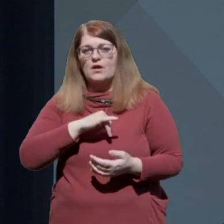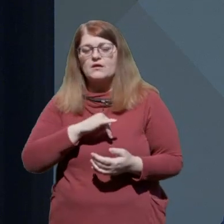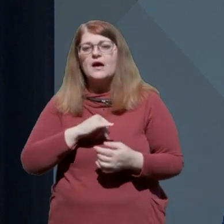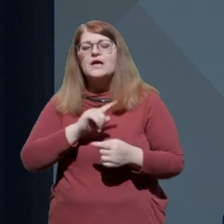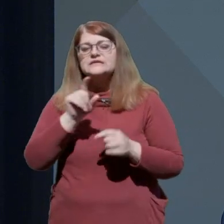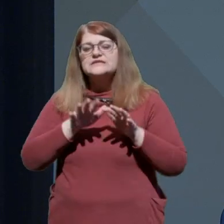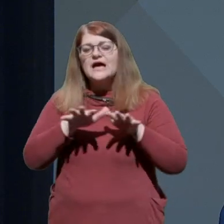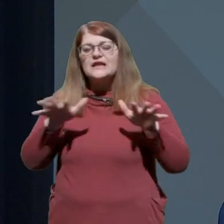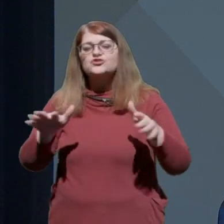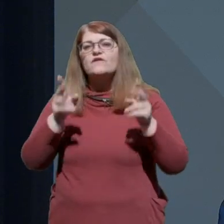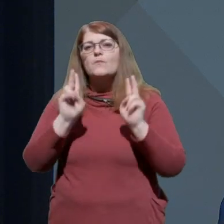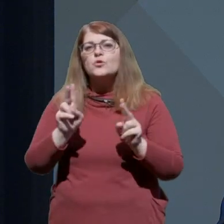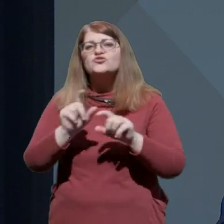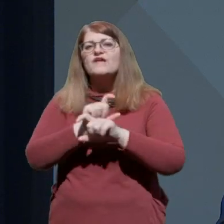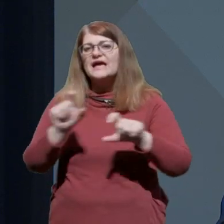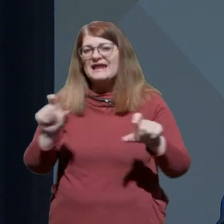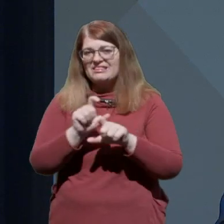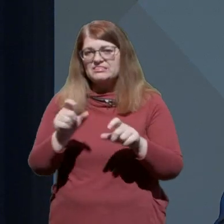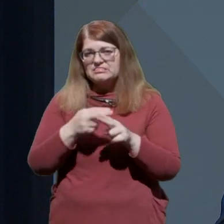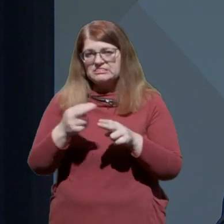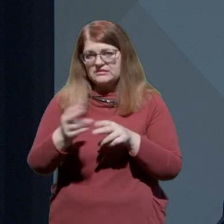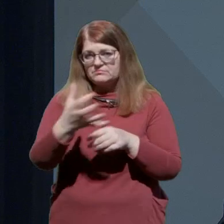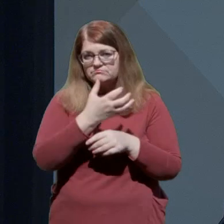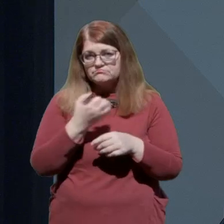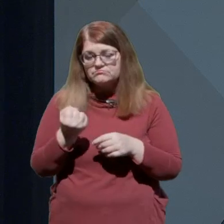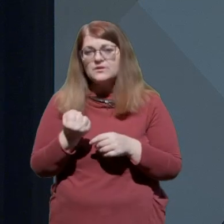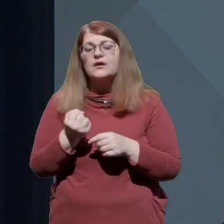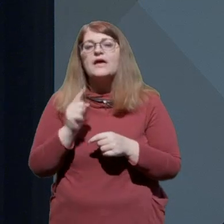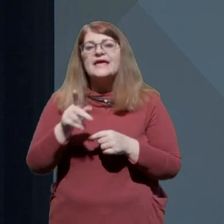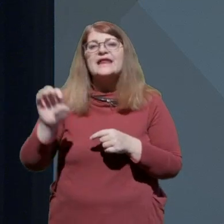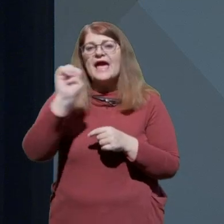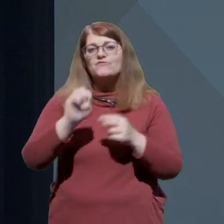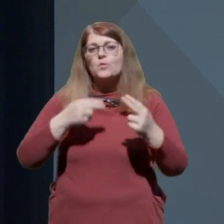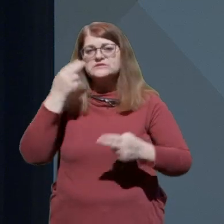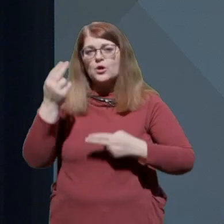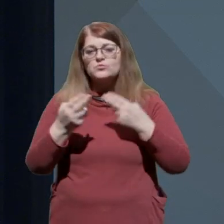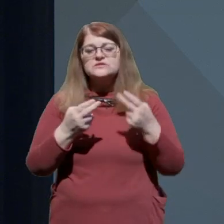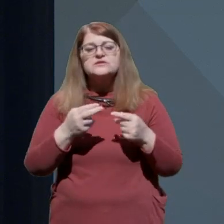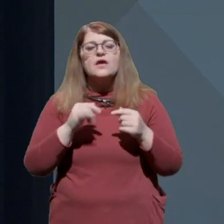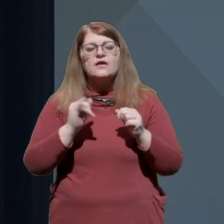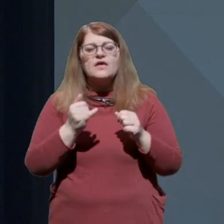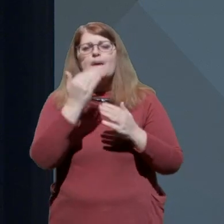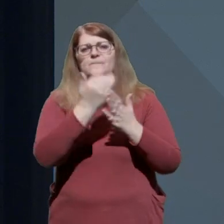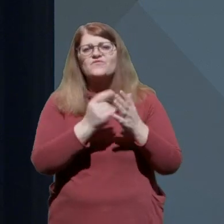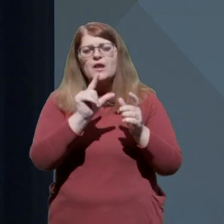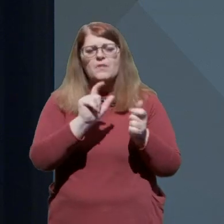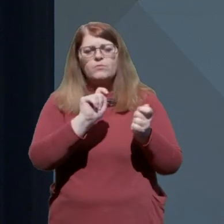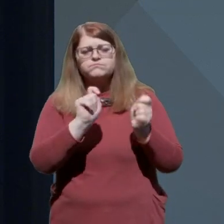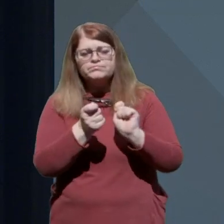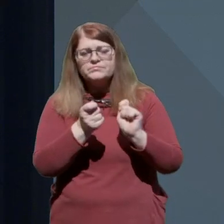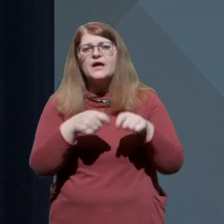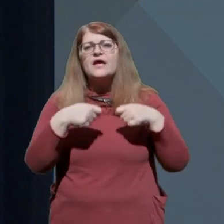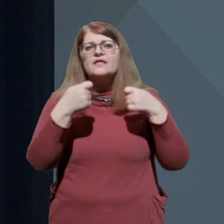razširitvijo možnosti zadovževanja ter Evropska komisija z razrahljanjem pravil državnih pomoči ter